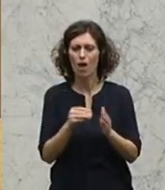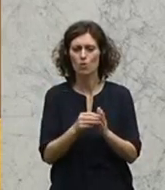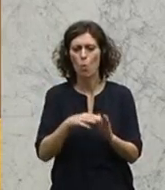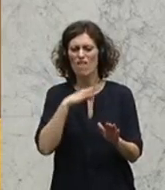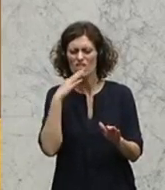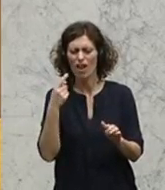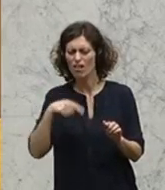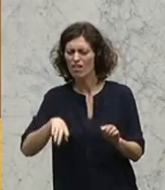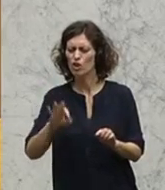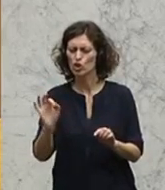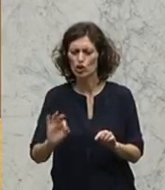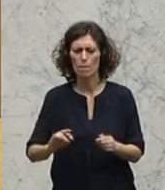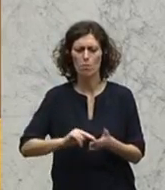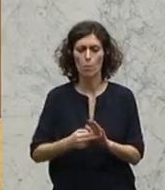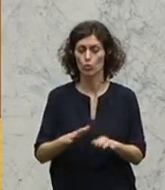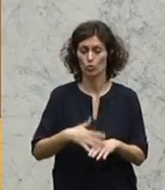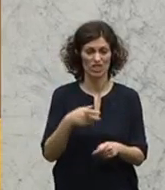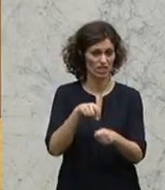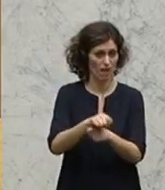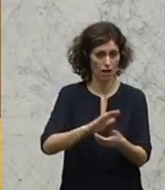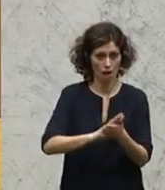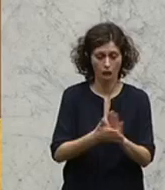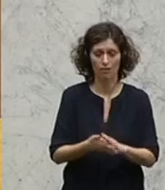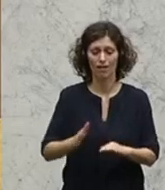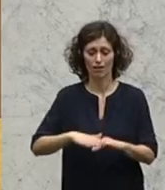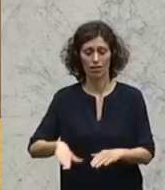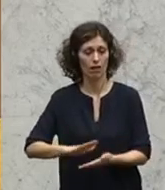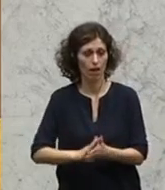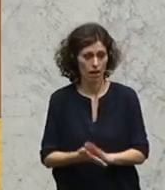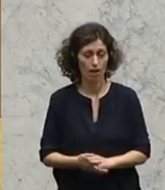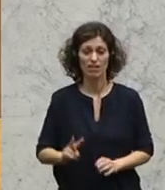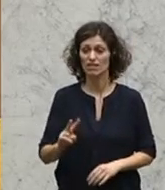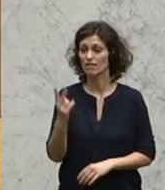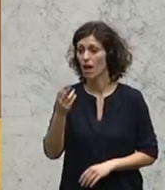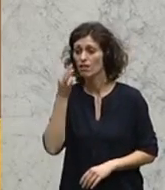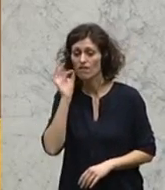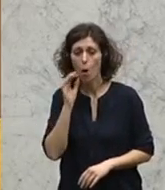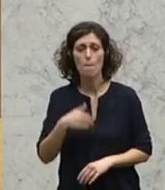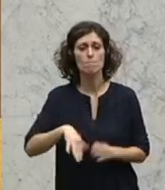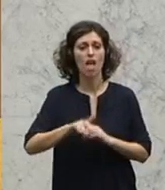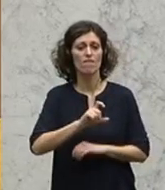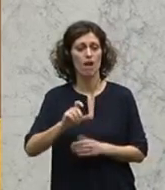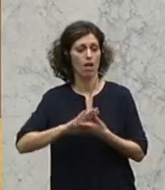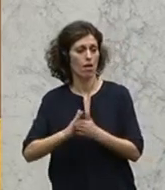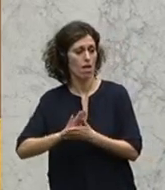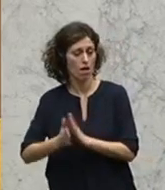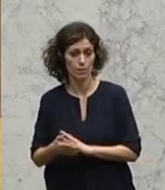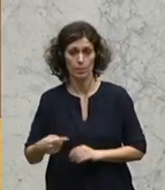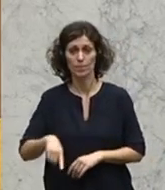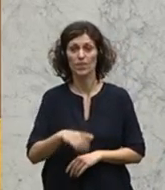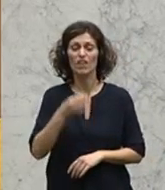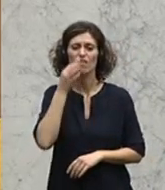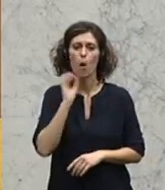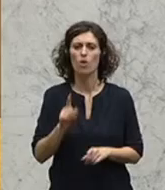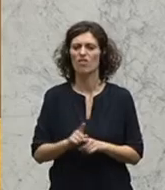und sehr schlimme Probleme wie Zwangsheirat, wie Kinderehen, Zweitfrauen und Mehrfachehen. Die Frauen werden